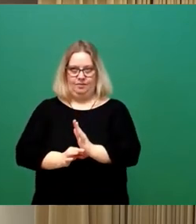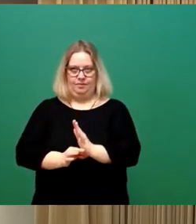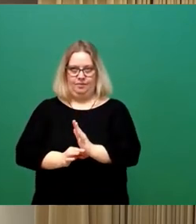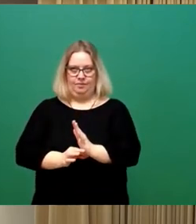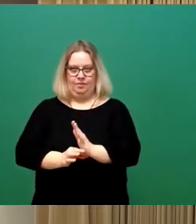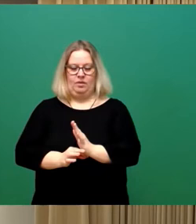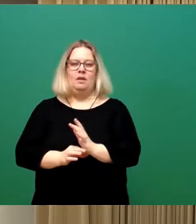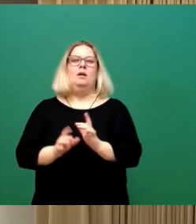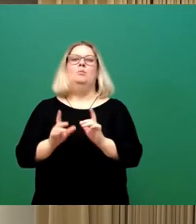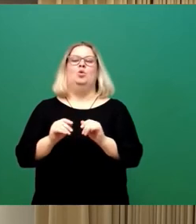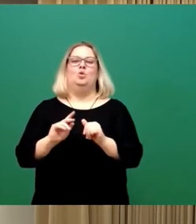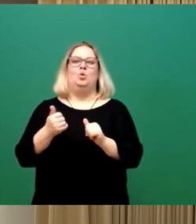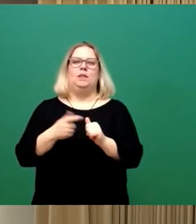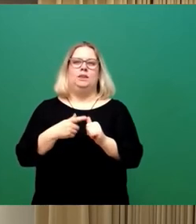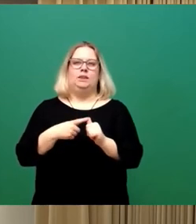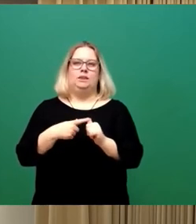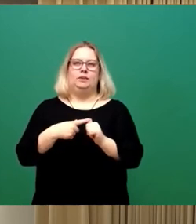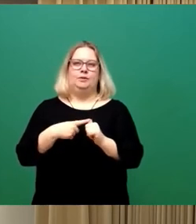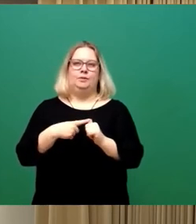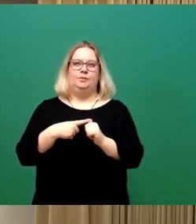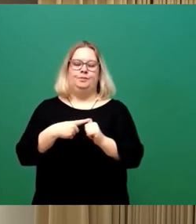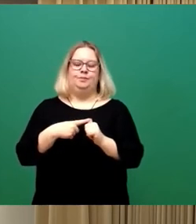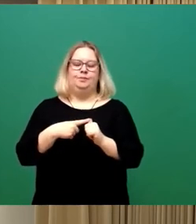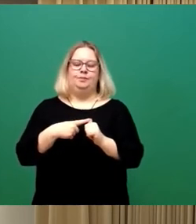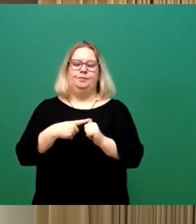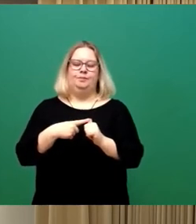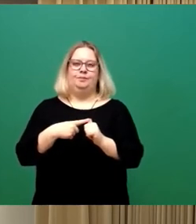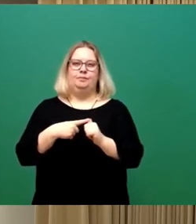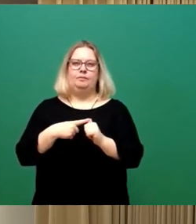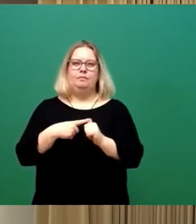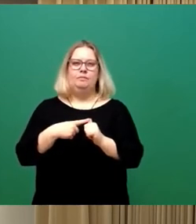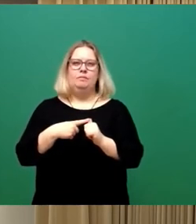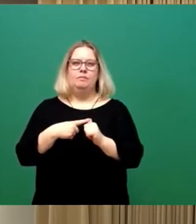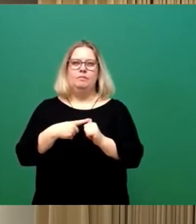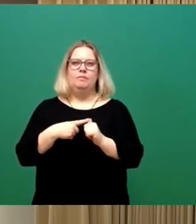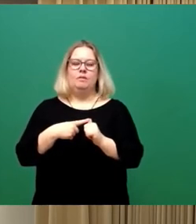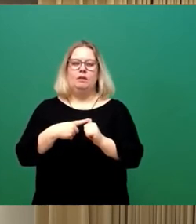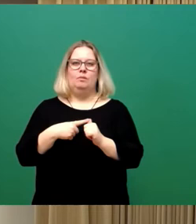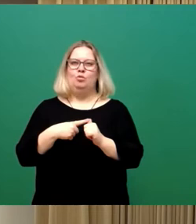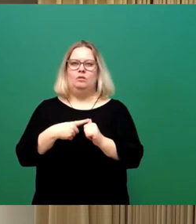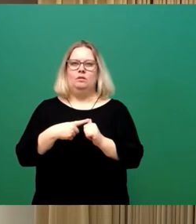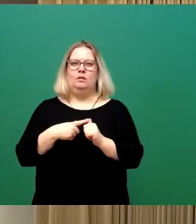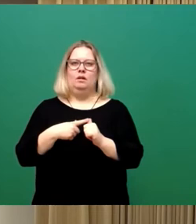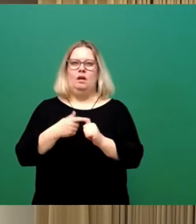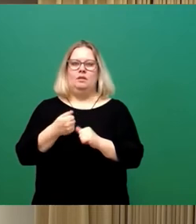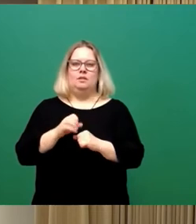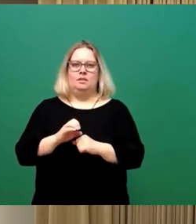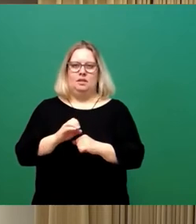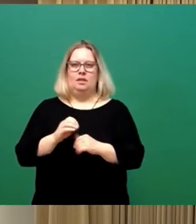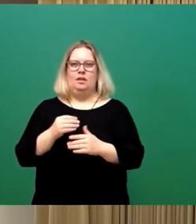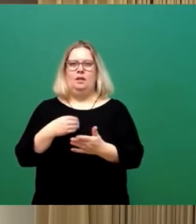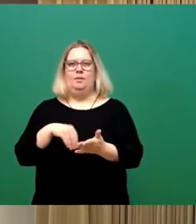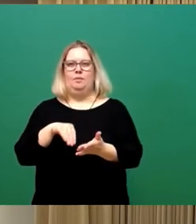zunächst in Kombination jetzt 1c, sonst geht es ja nicht auf, mit dem